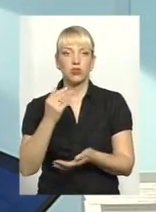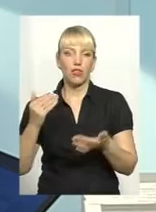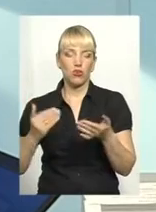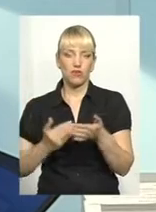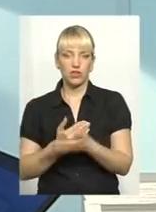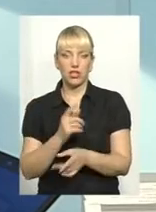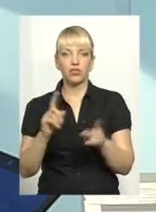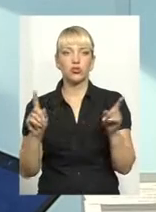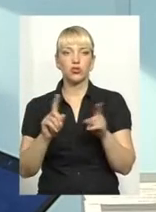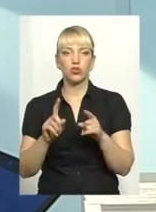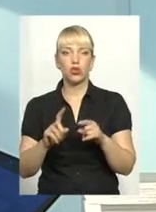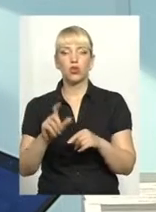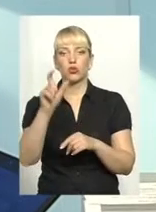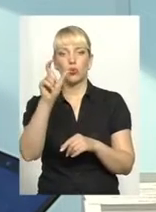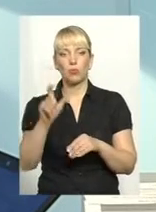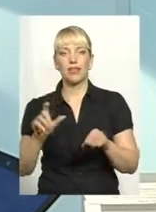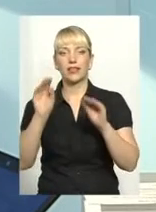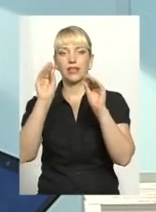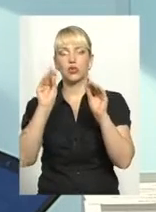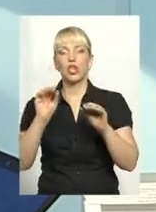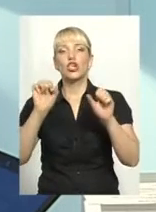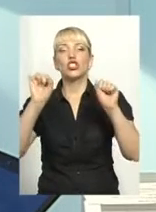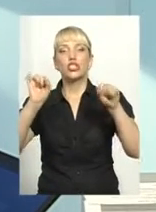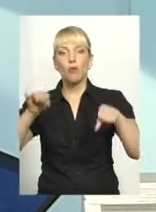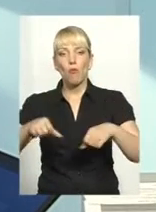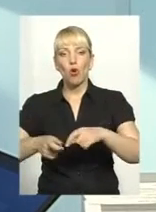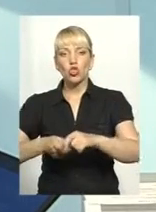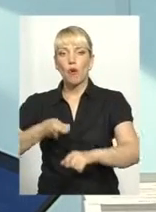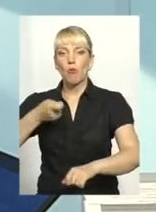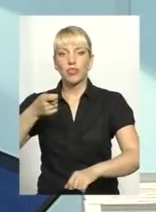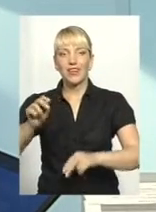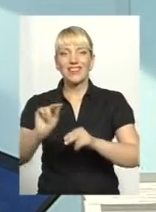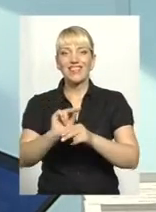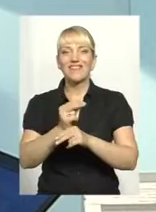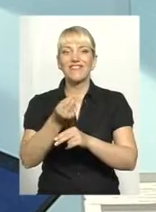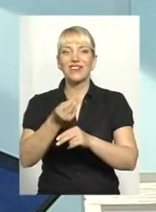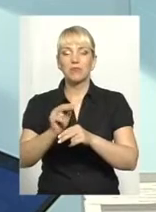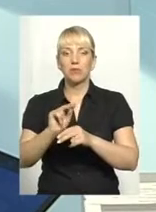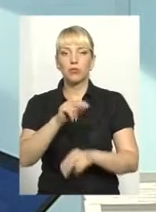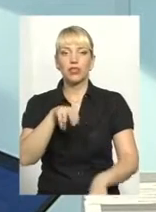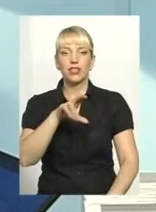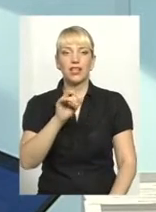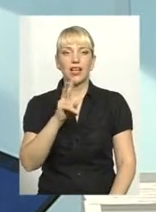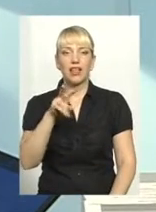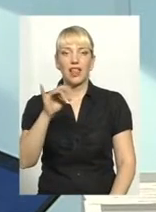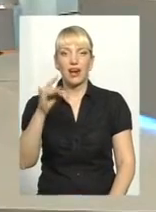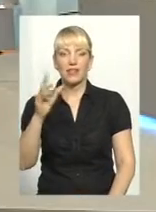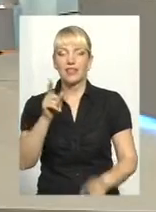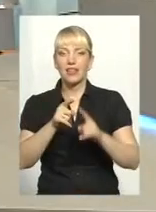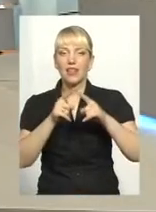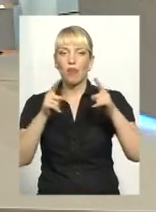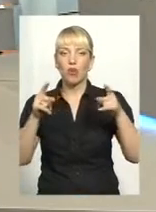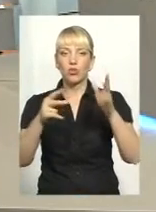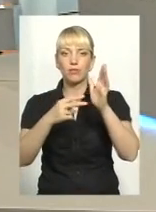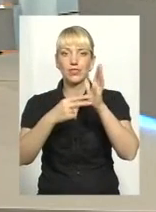суб'єкт декларування зможе подати виправлену декларацію на протязі семиденного терміну з